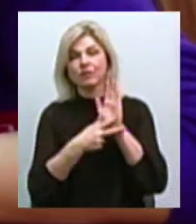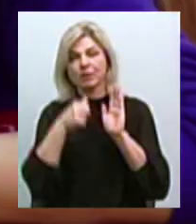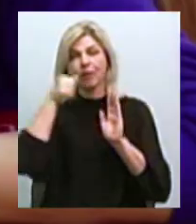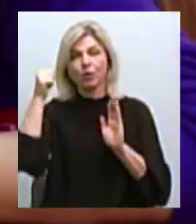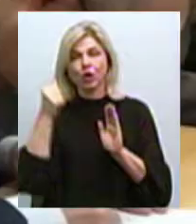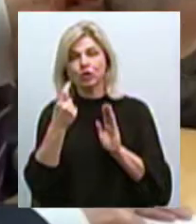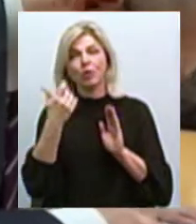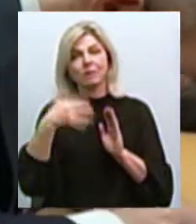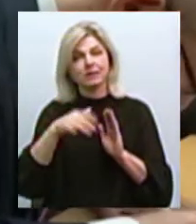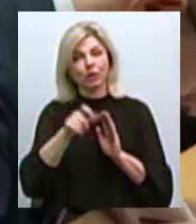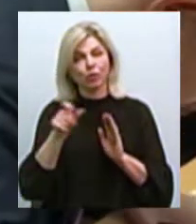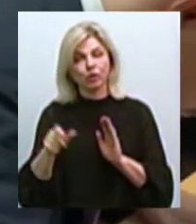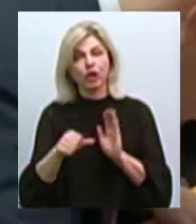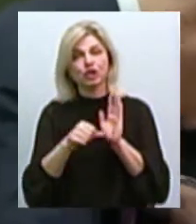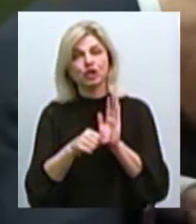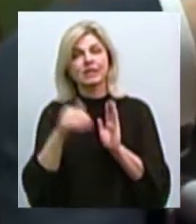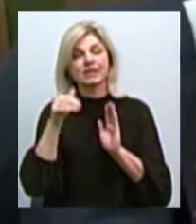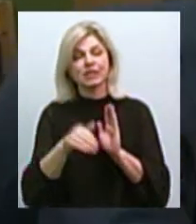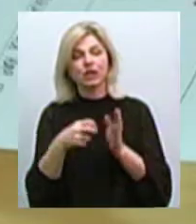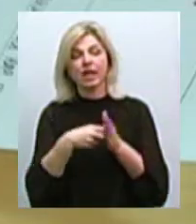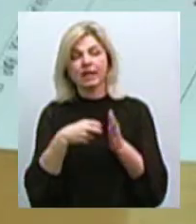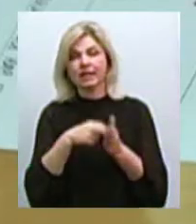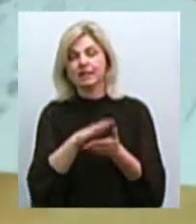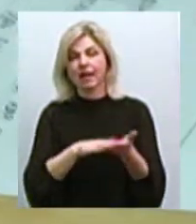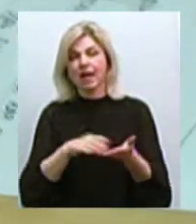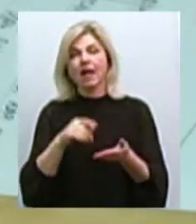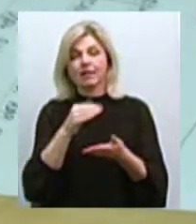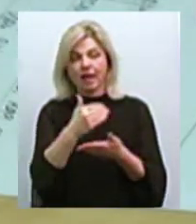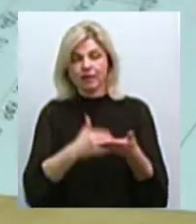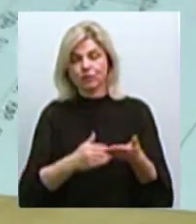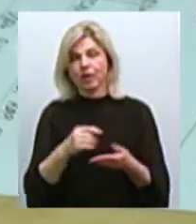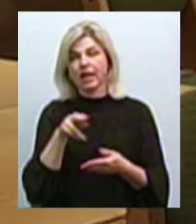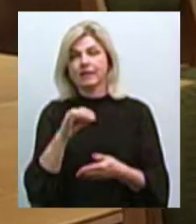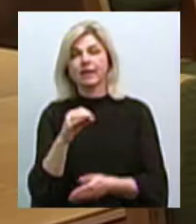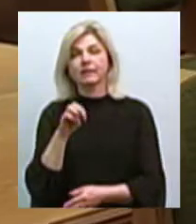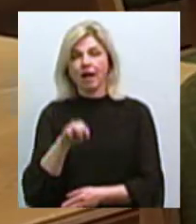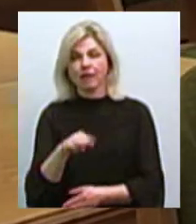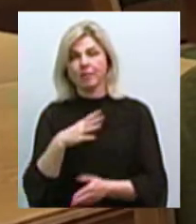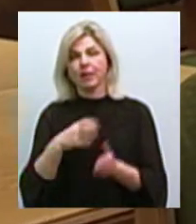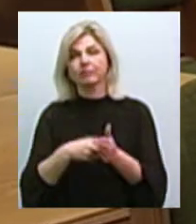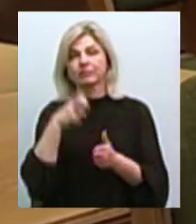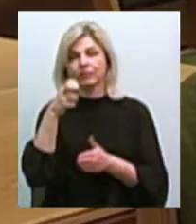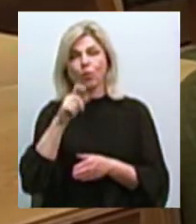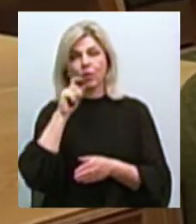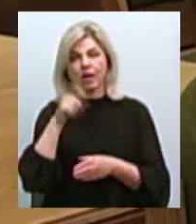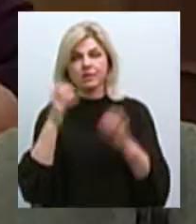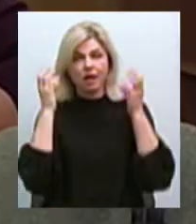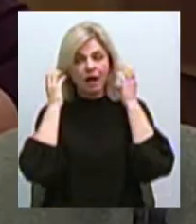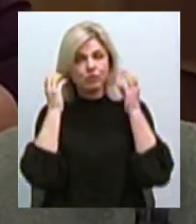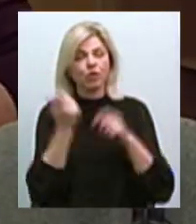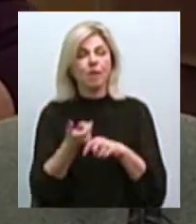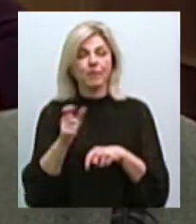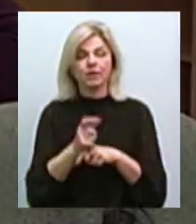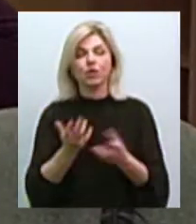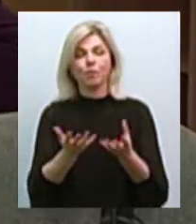людей. Майже 6 тисяч листів із текстом всеукраїнського диктанту єдності надійшло цього року на українське радіо. Найбільше їх воно